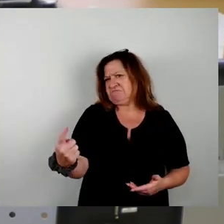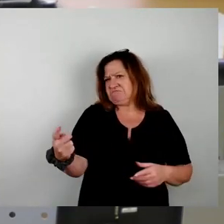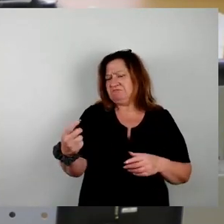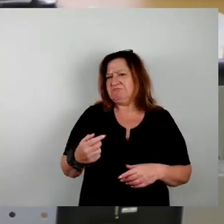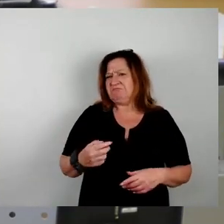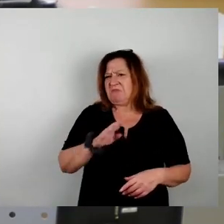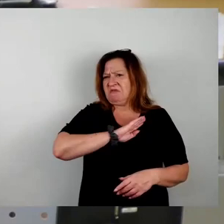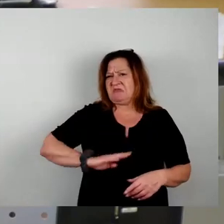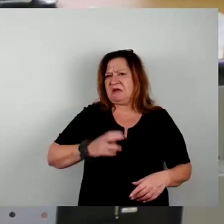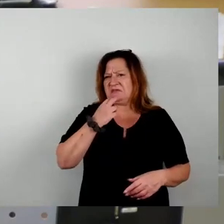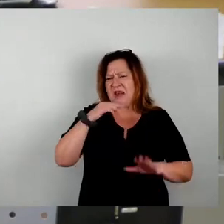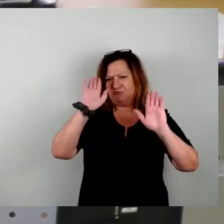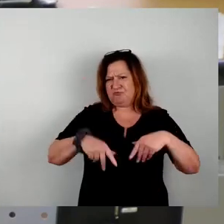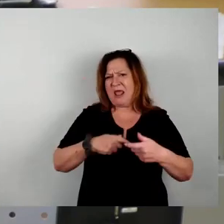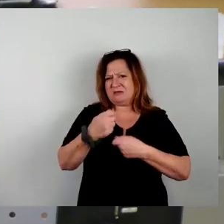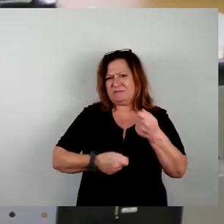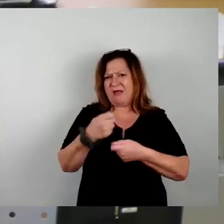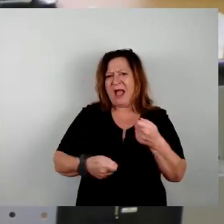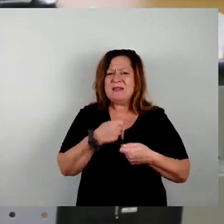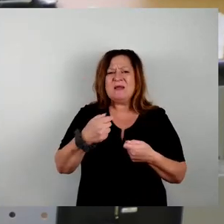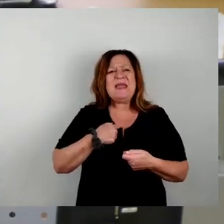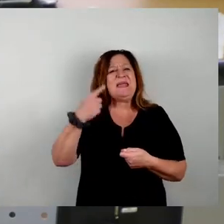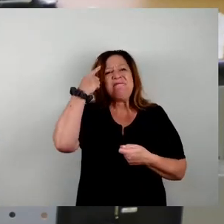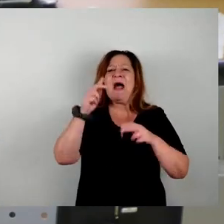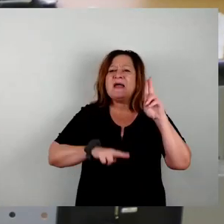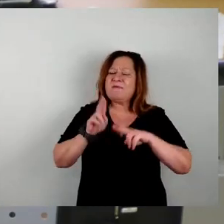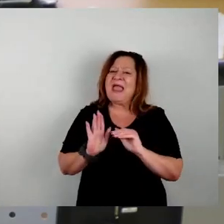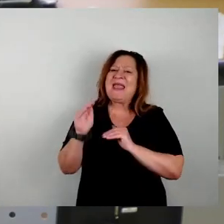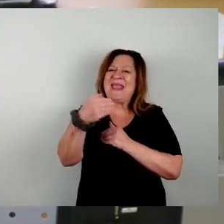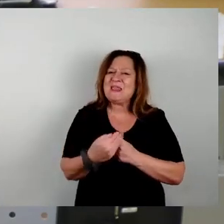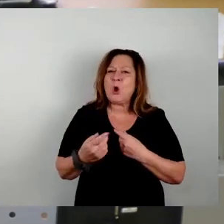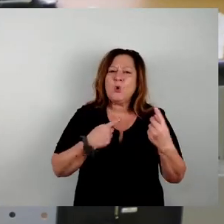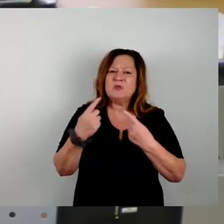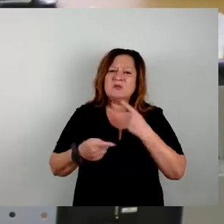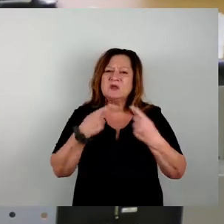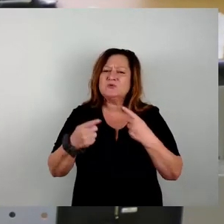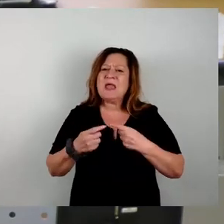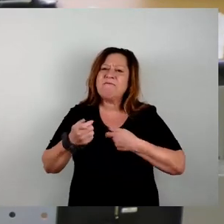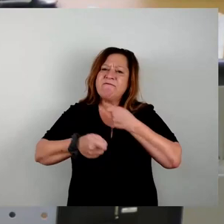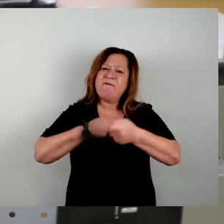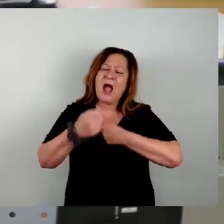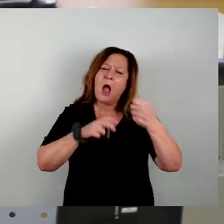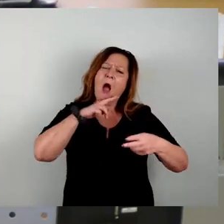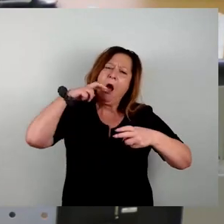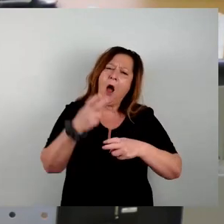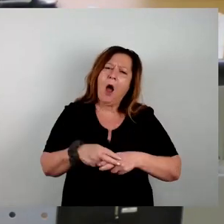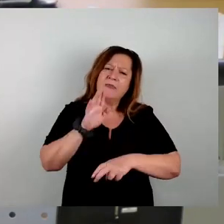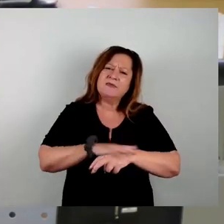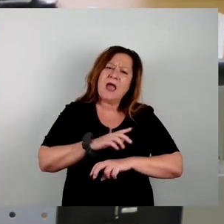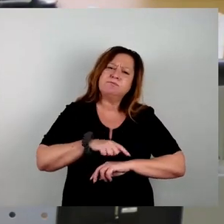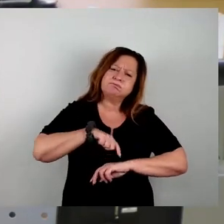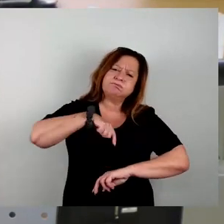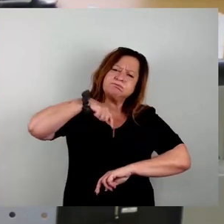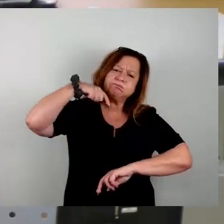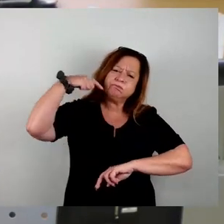Aus mehreren Hintergrundgesprächen wissen wir aber, wie hart diese Verhandlungen gewesen sind und wie lange sie gedauert haben. Und sie haben dann schließlich